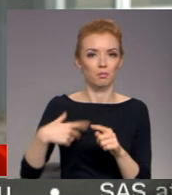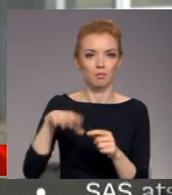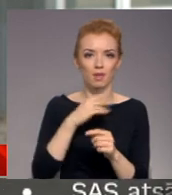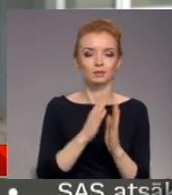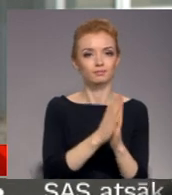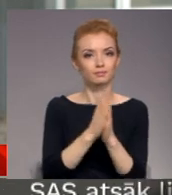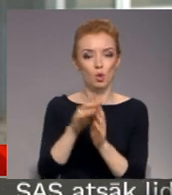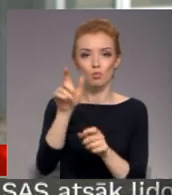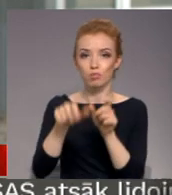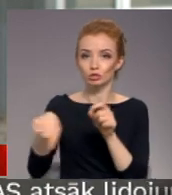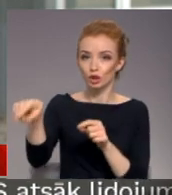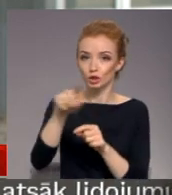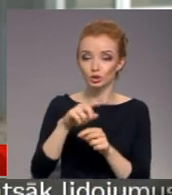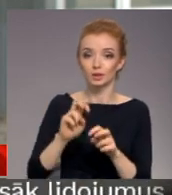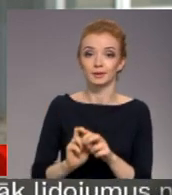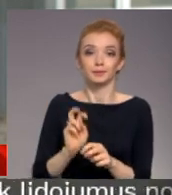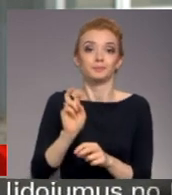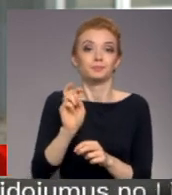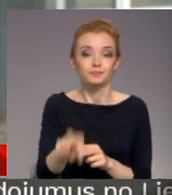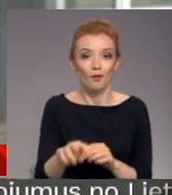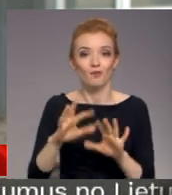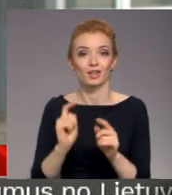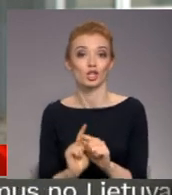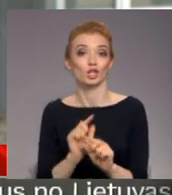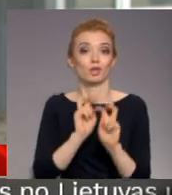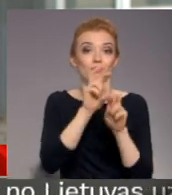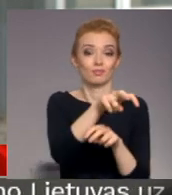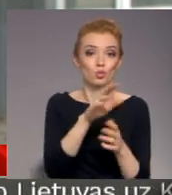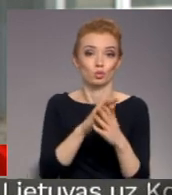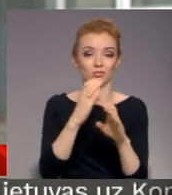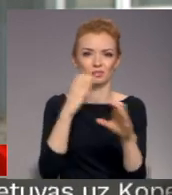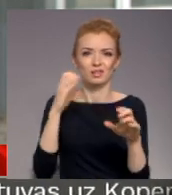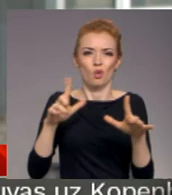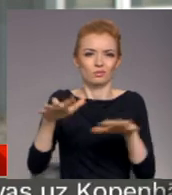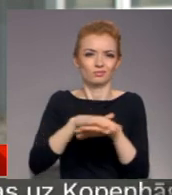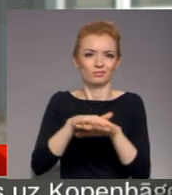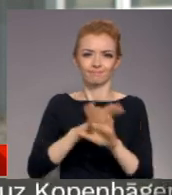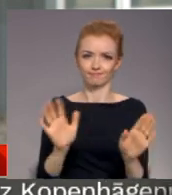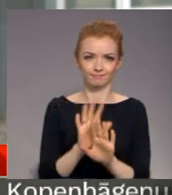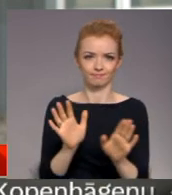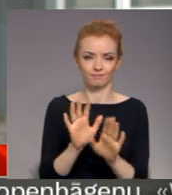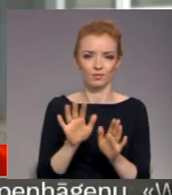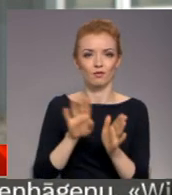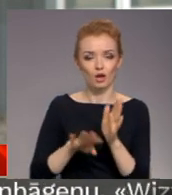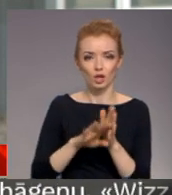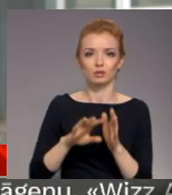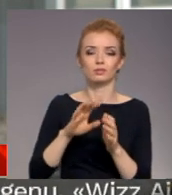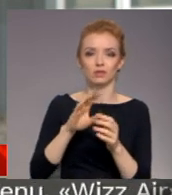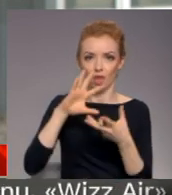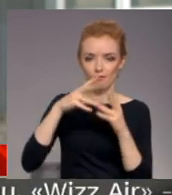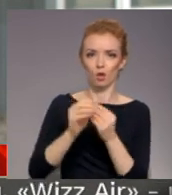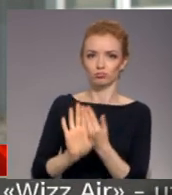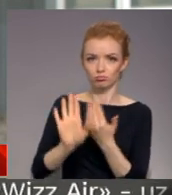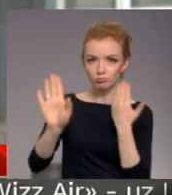pasažierus izkāpjot un iekāpjot sabiedriskajā transportā, pēc iespējas nedur uzmēties, bet ievērot, cik viņas iespējams ir distanci,